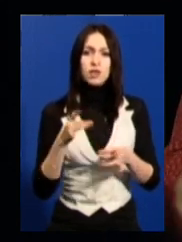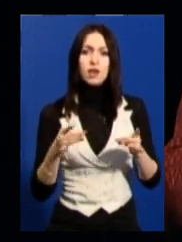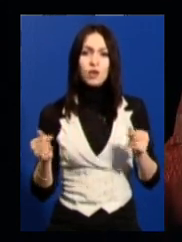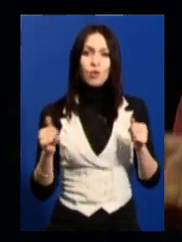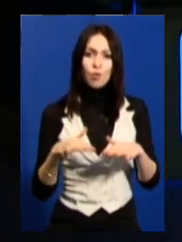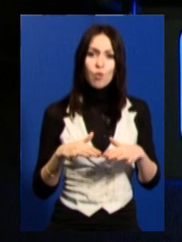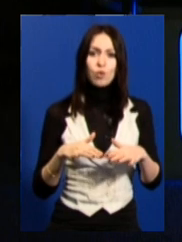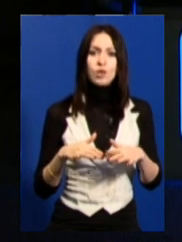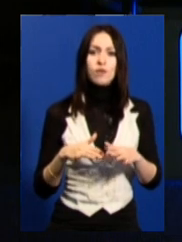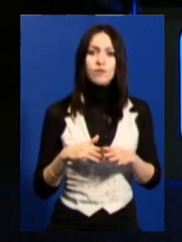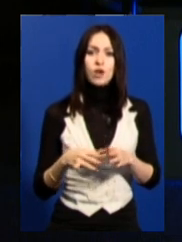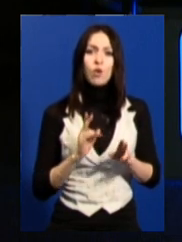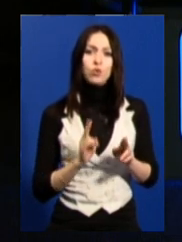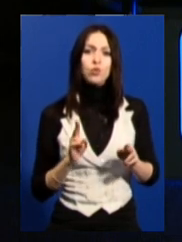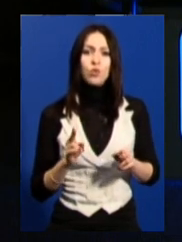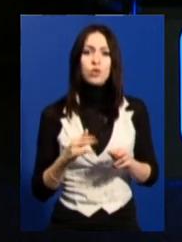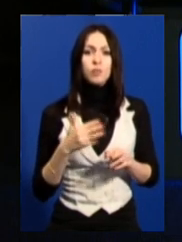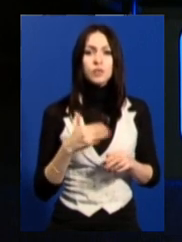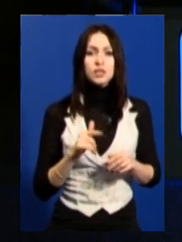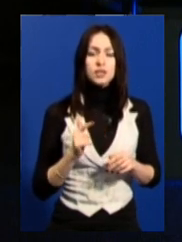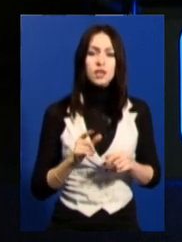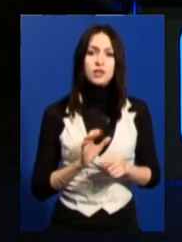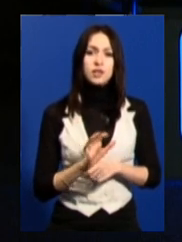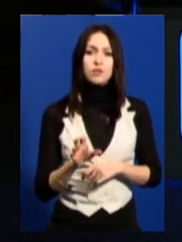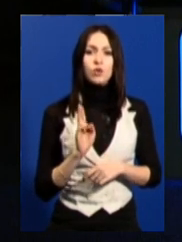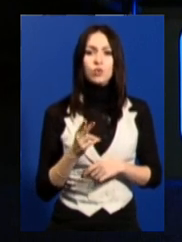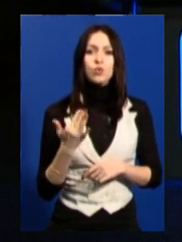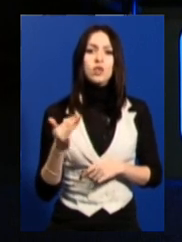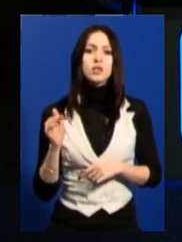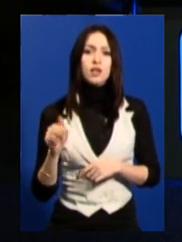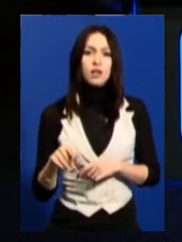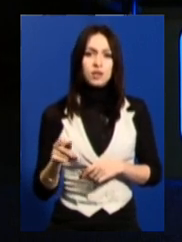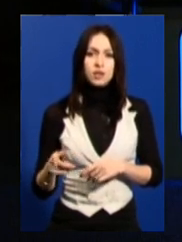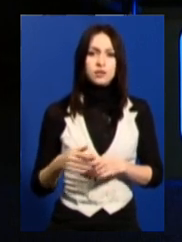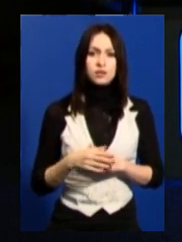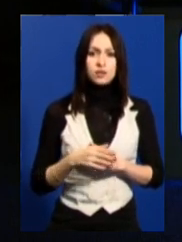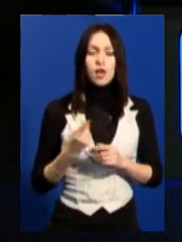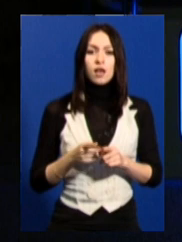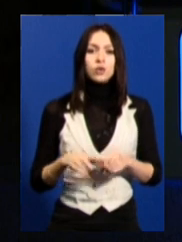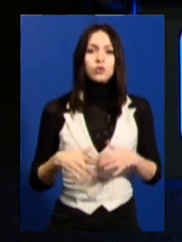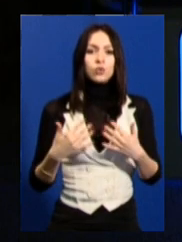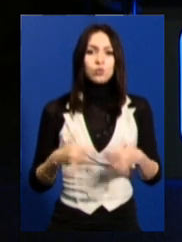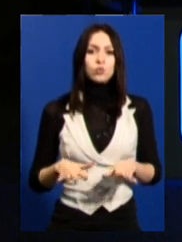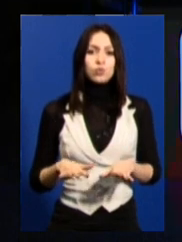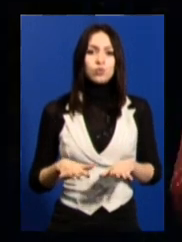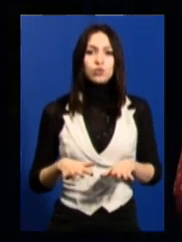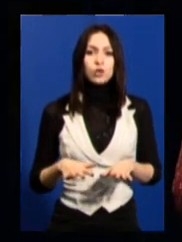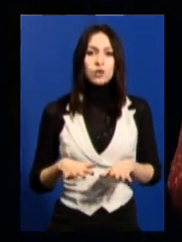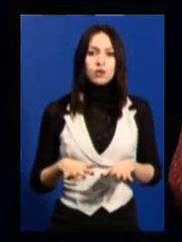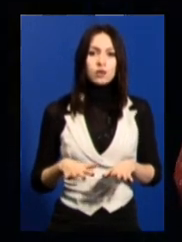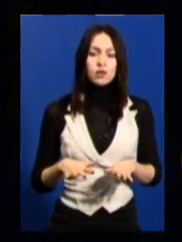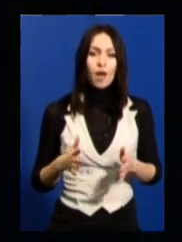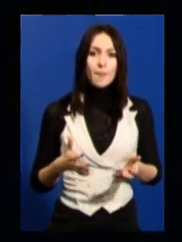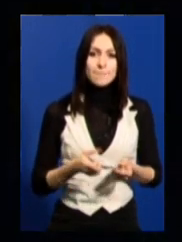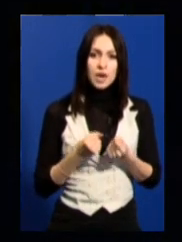хтось по 50 гривень, хтось декілька тисяч, це вже ціла цю шкид, це вже